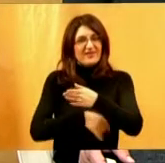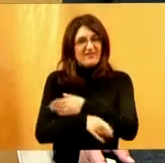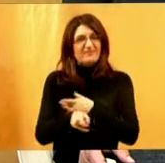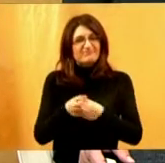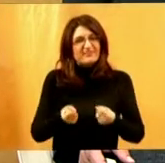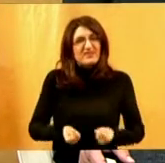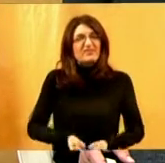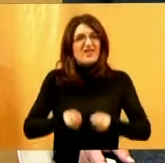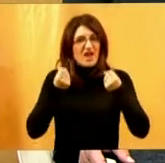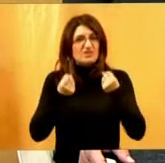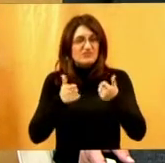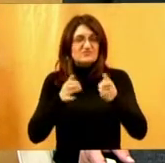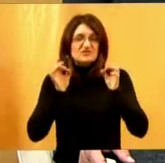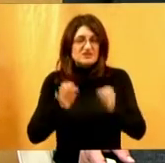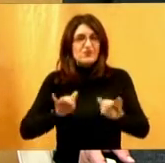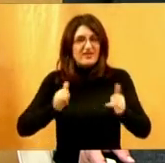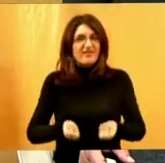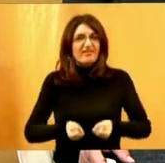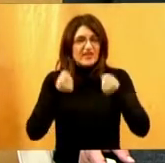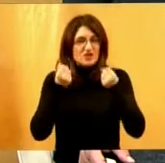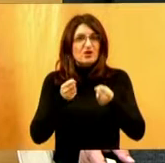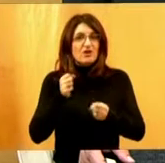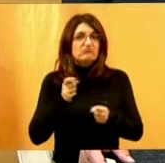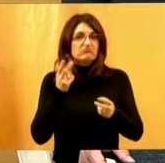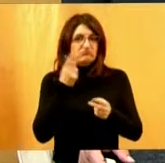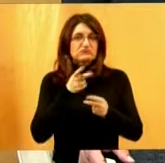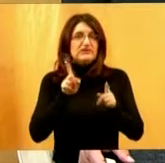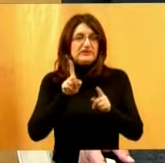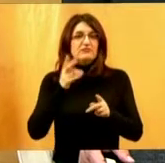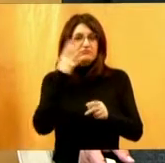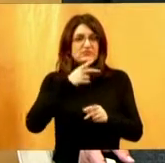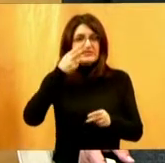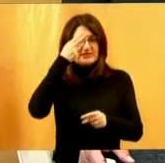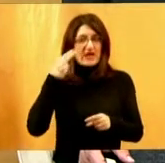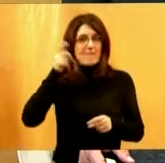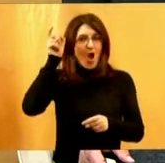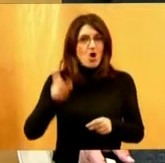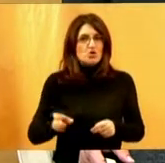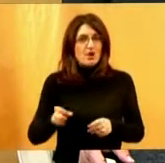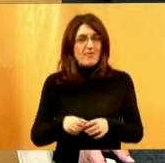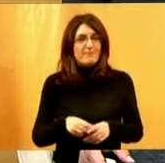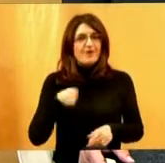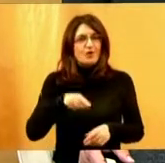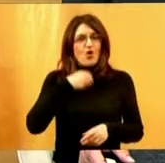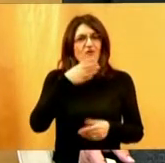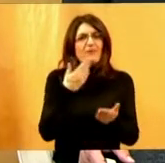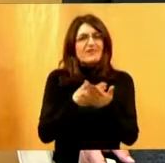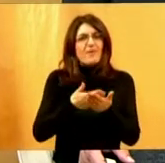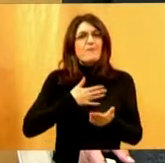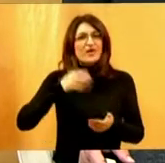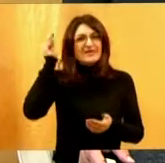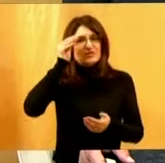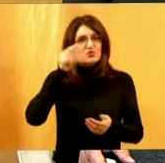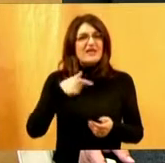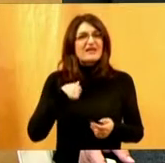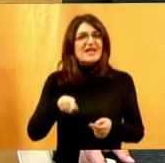sigurno teže, tako i s lijepim osobama. Govorim, dakle, temeljem iskustva, ali sam i dio